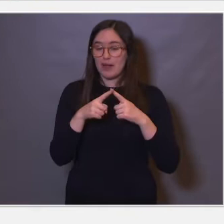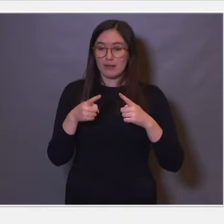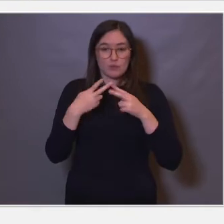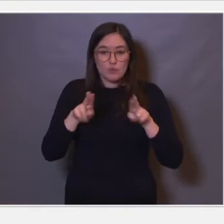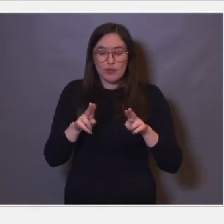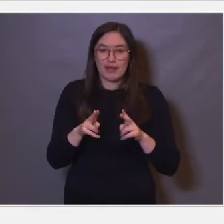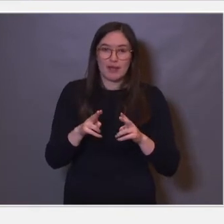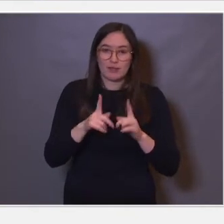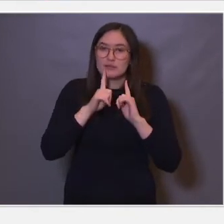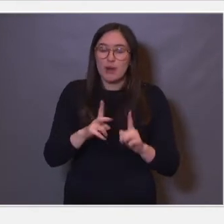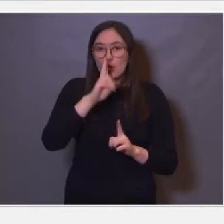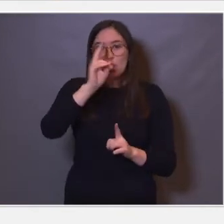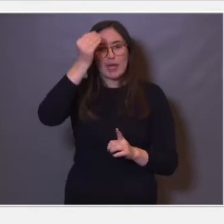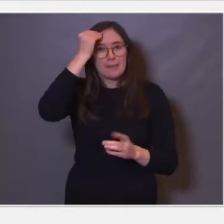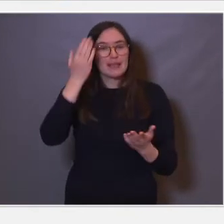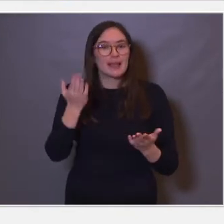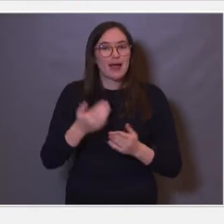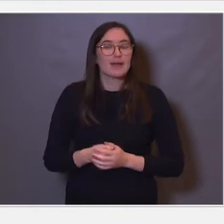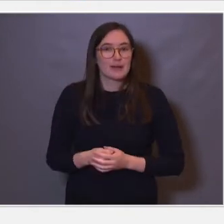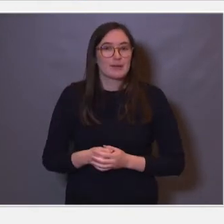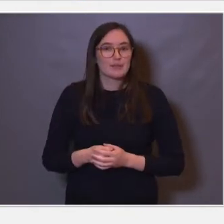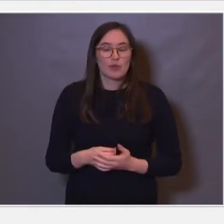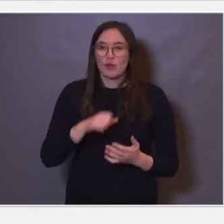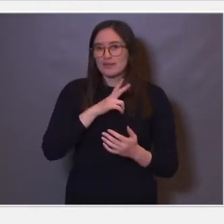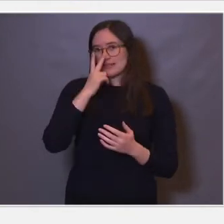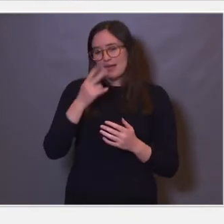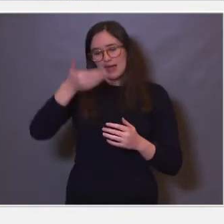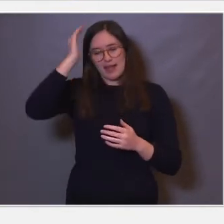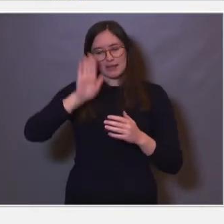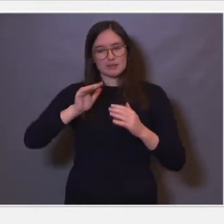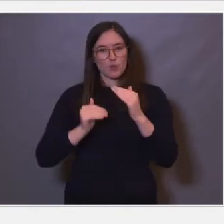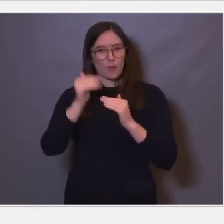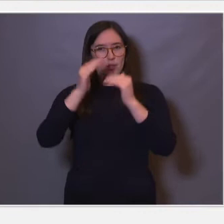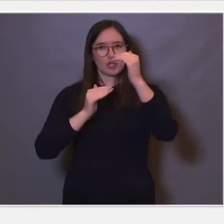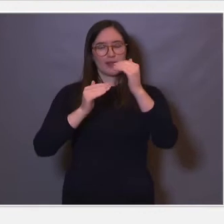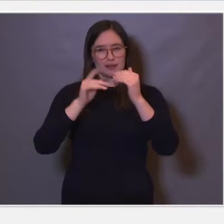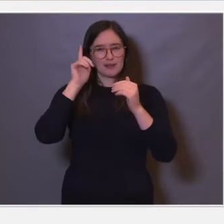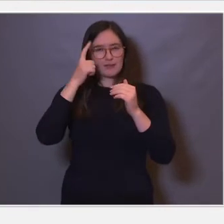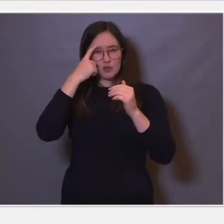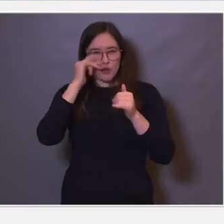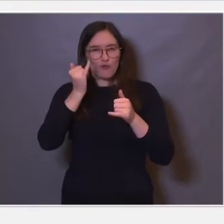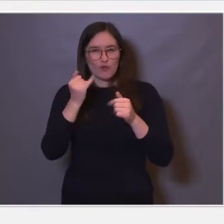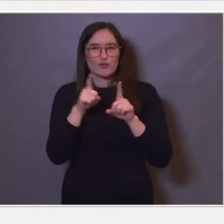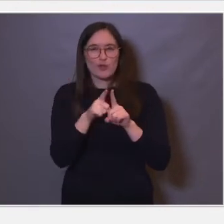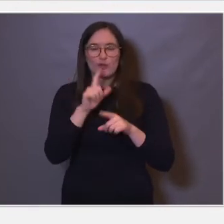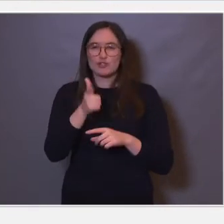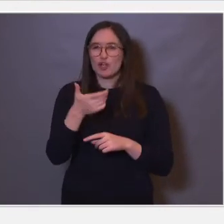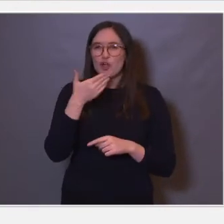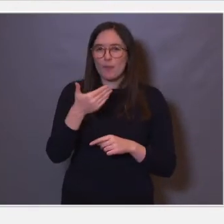hele tatt. Og hvis man ser på oppbyggingen av hjernen, så ser man hvorfor det er sånn. Det er at hippocampus er